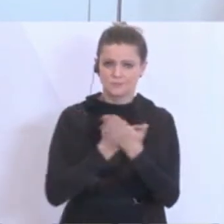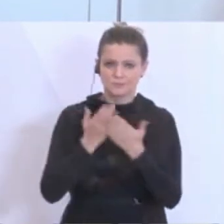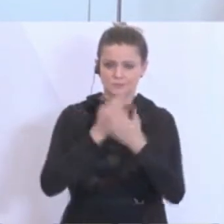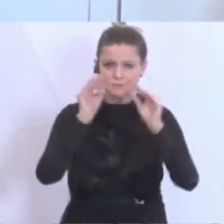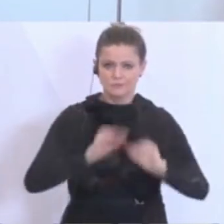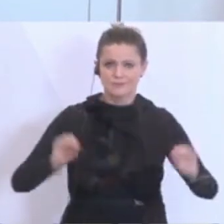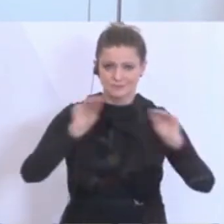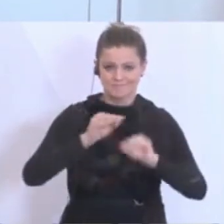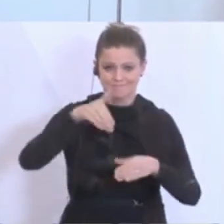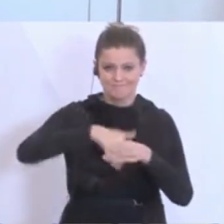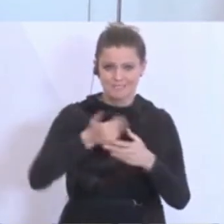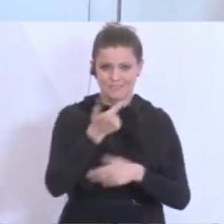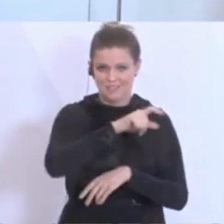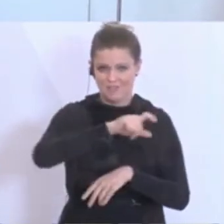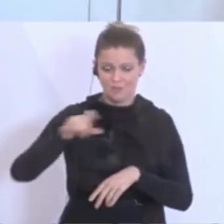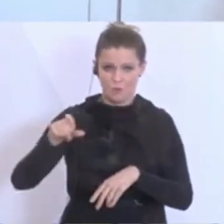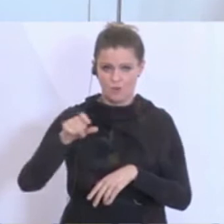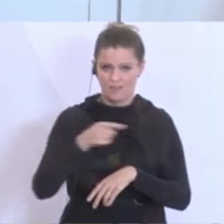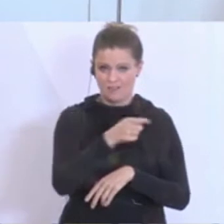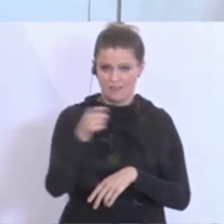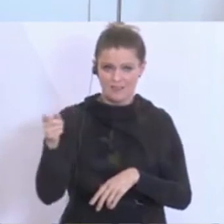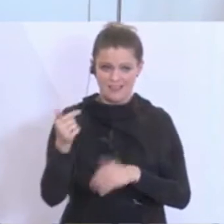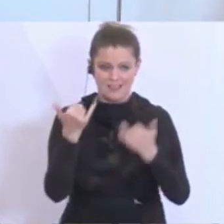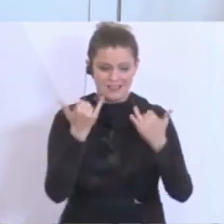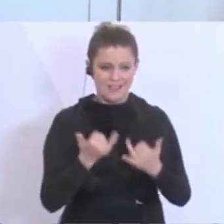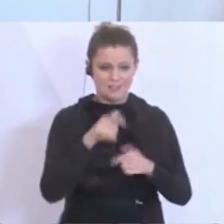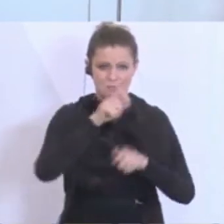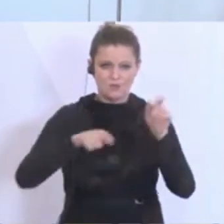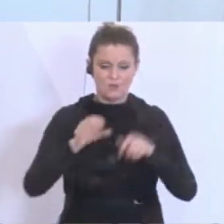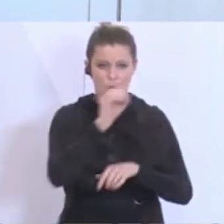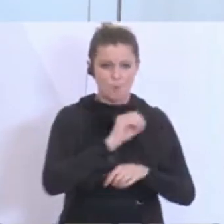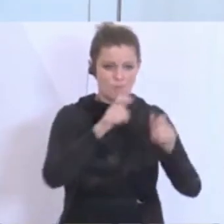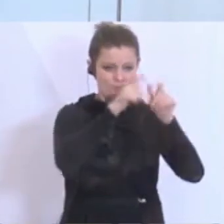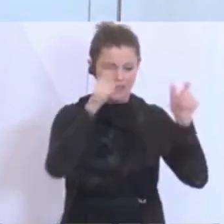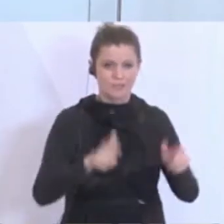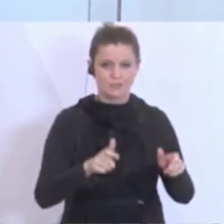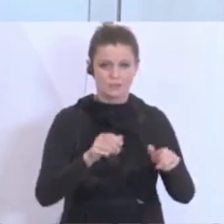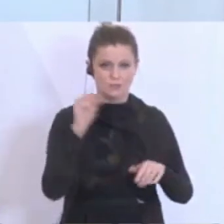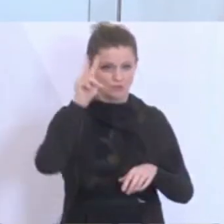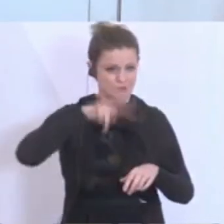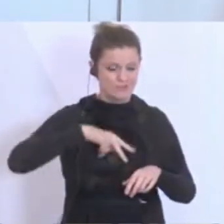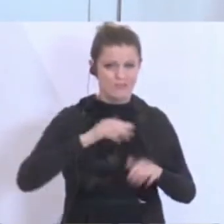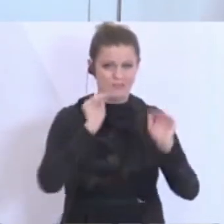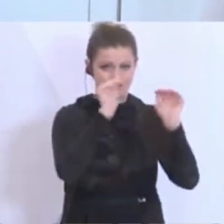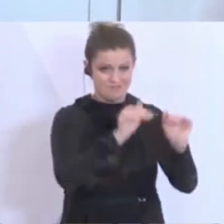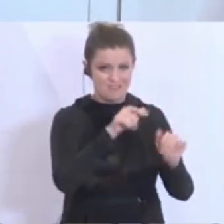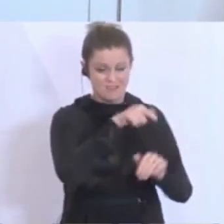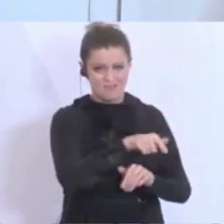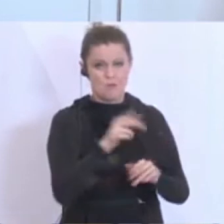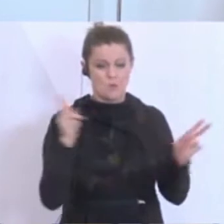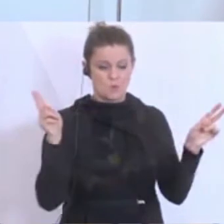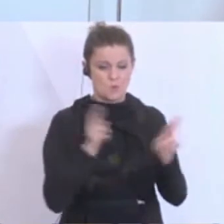für jene Milizsoldaten, die Objektschutz in Wien machen werden, werden es drei Wochen sein, wenn aufgrund der Kürze dieser